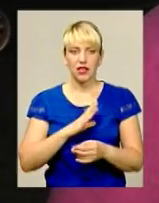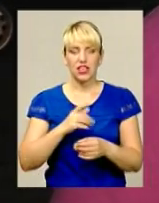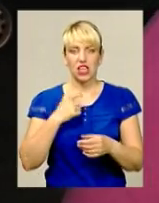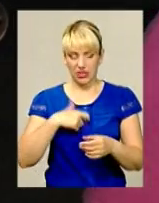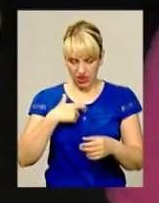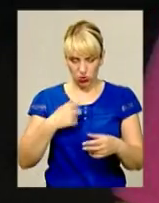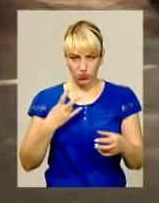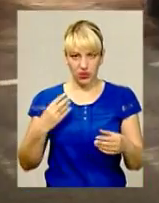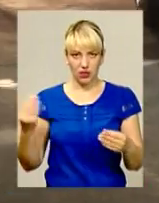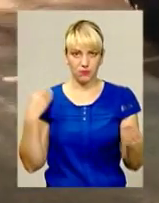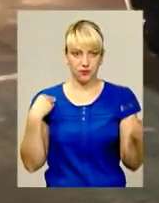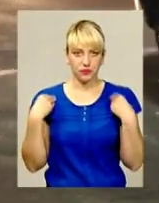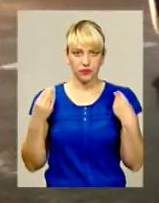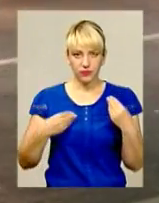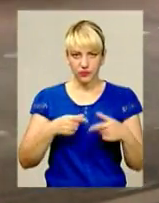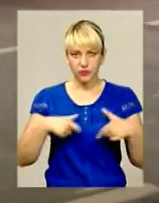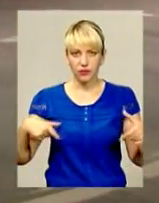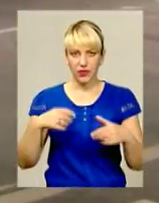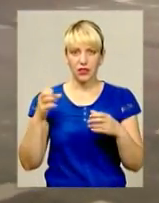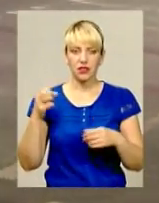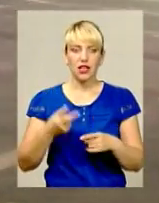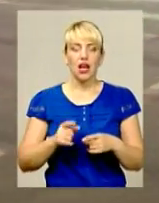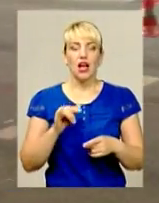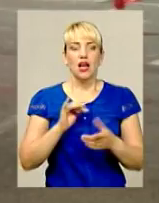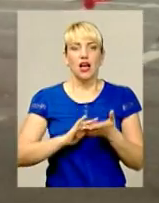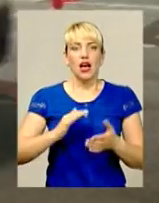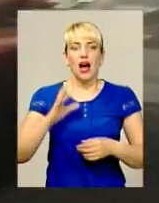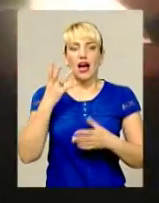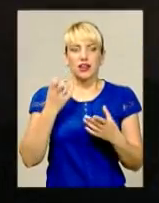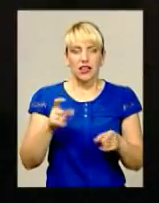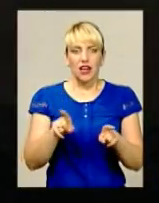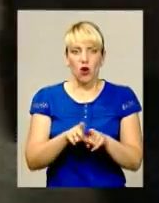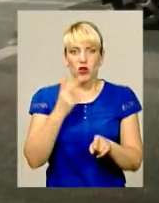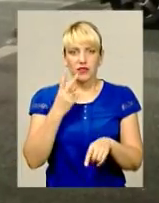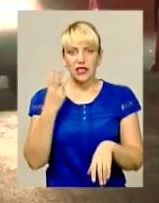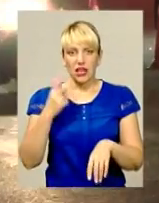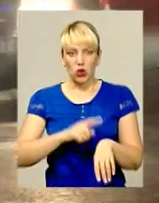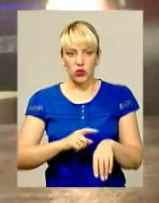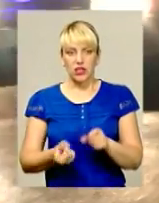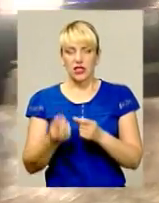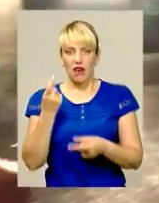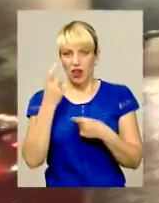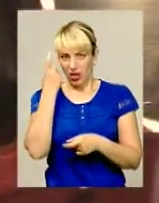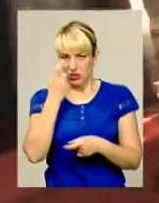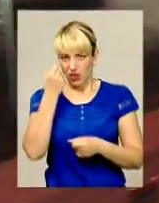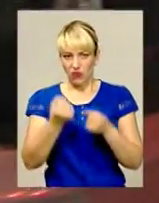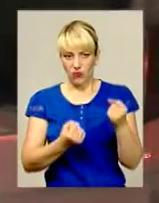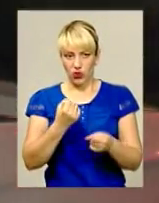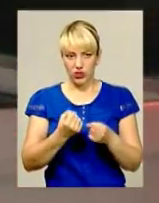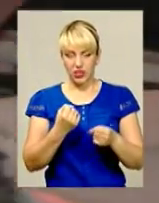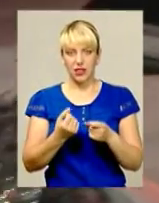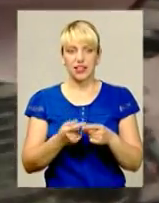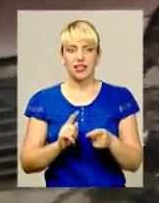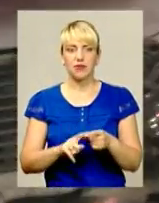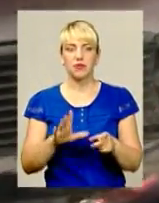на собі якісь елементи. Ближче до 23-ї на дорогу з'являються і нетверезі водії автомобілів. На виїзді з Хмельницької через